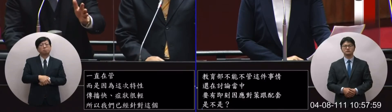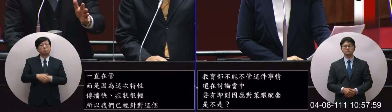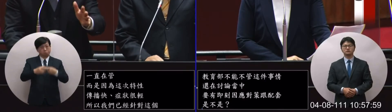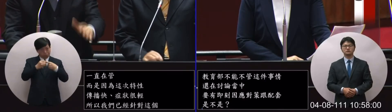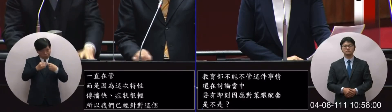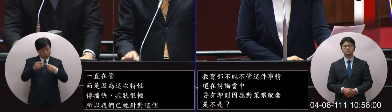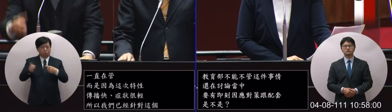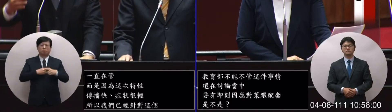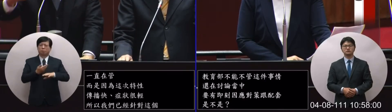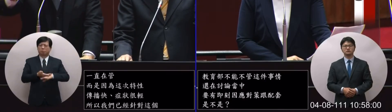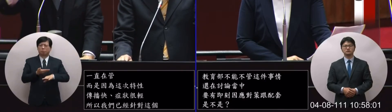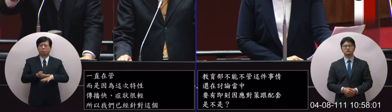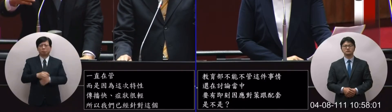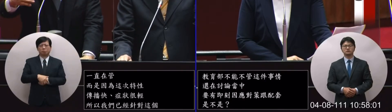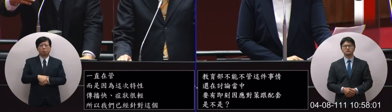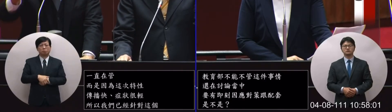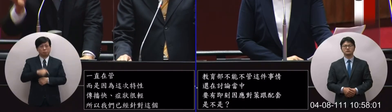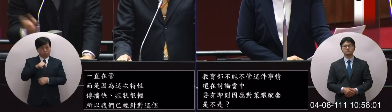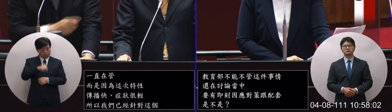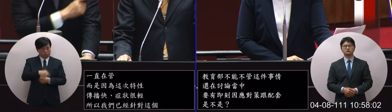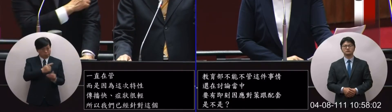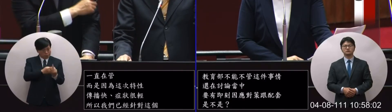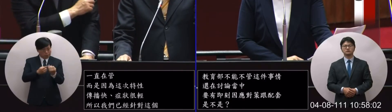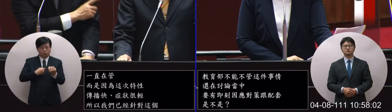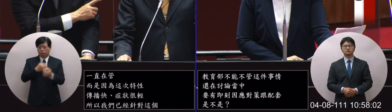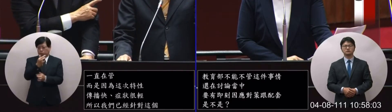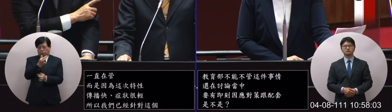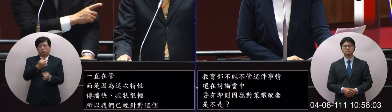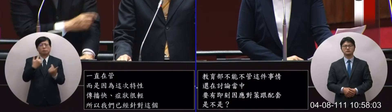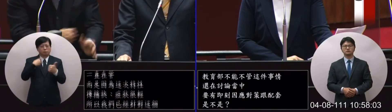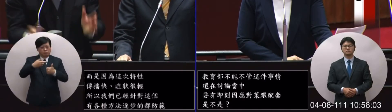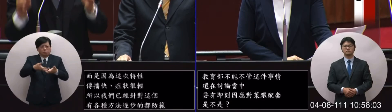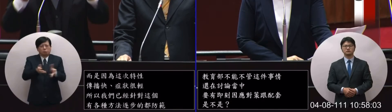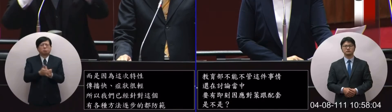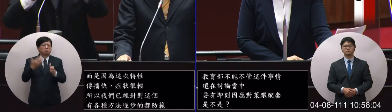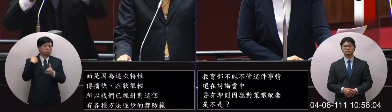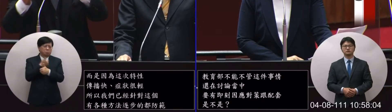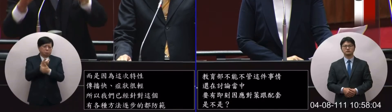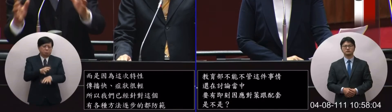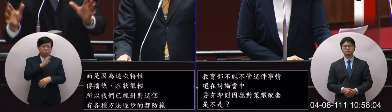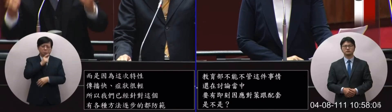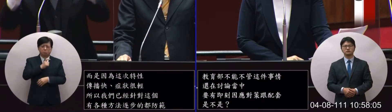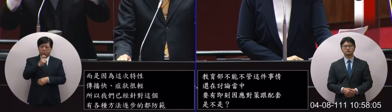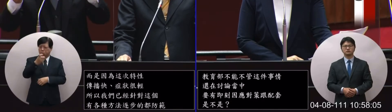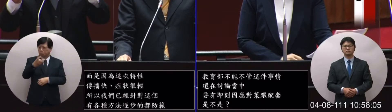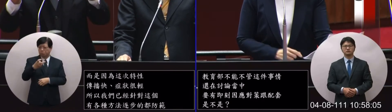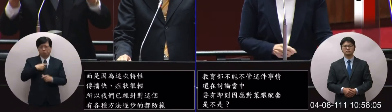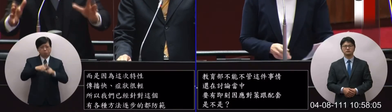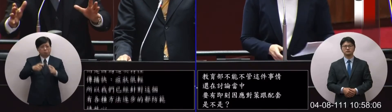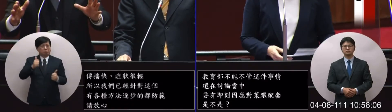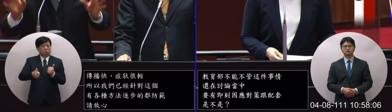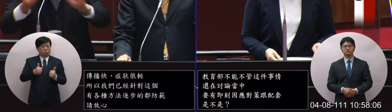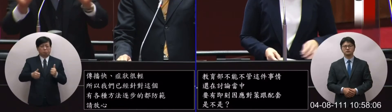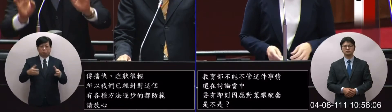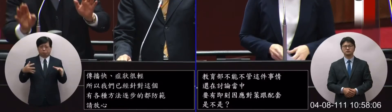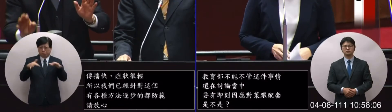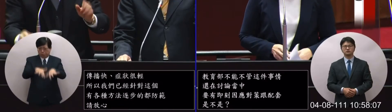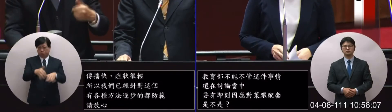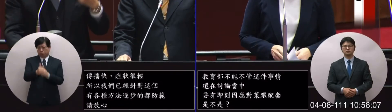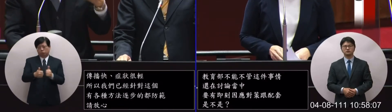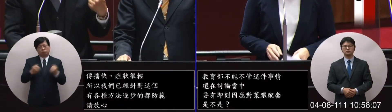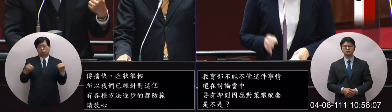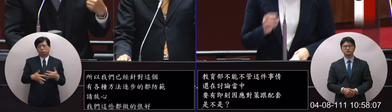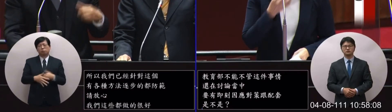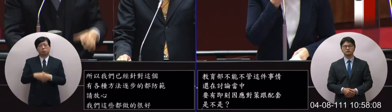請放心我們這一些都做得很好因為教育部過去十幾萬人的大考集中都沒有